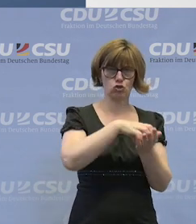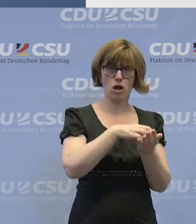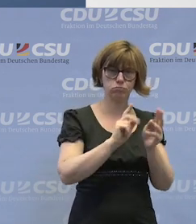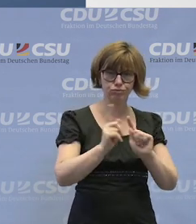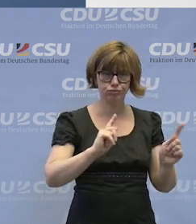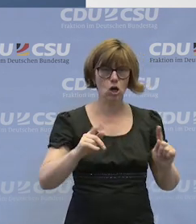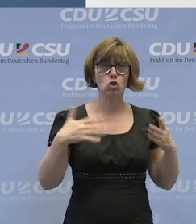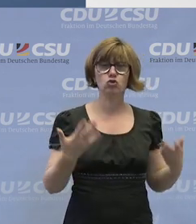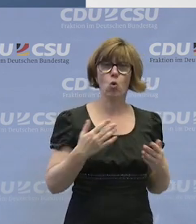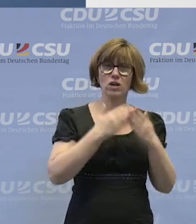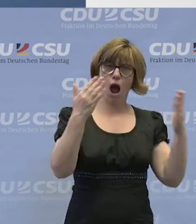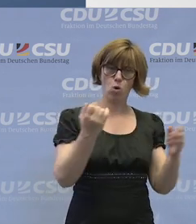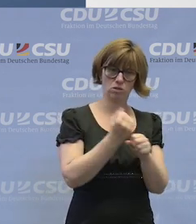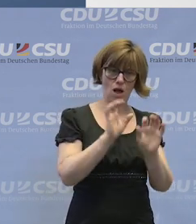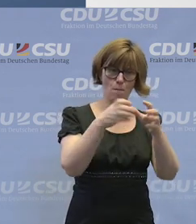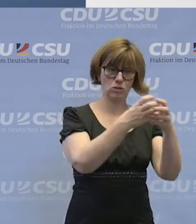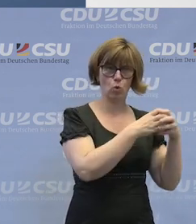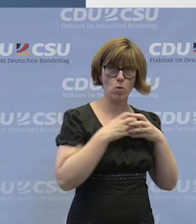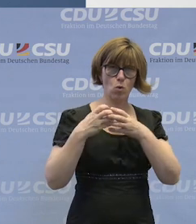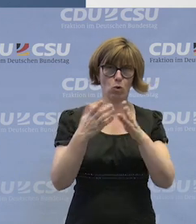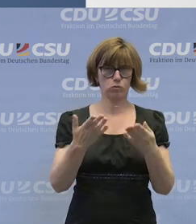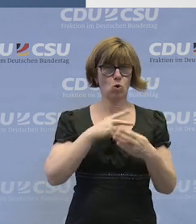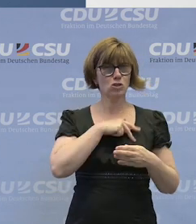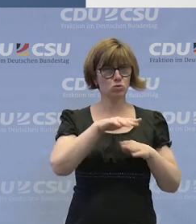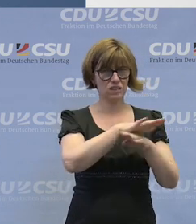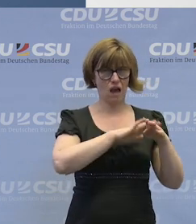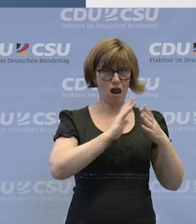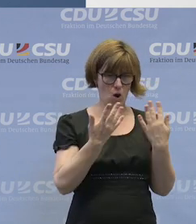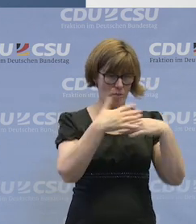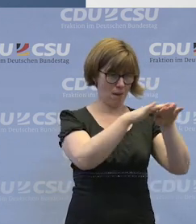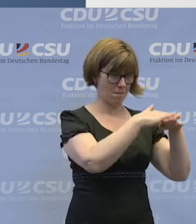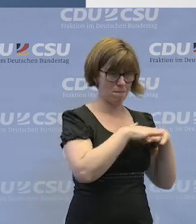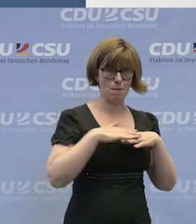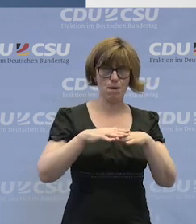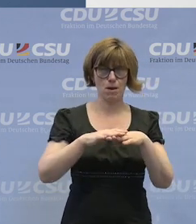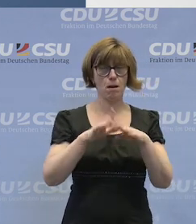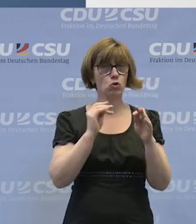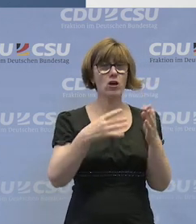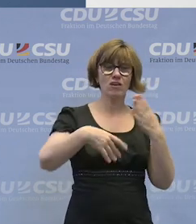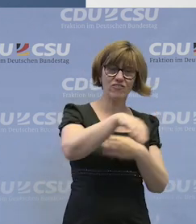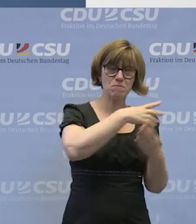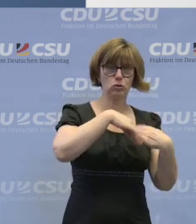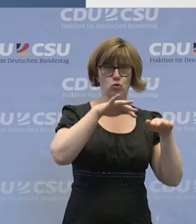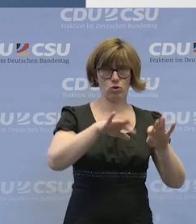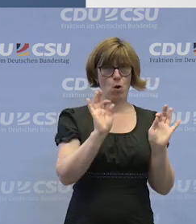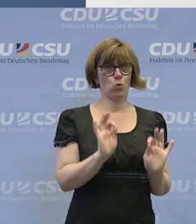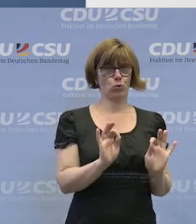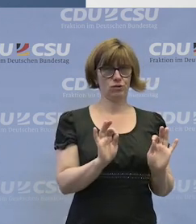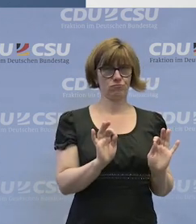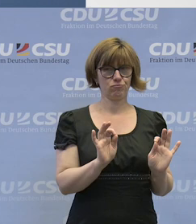Das heißt, alleine schon unsere Außenarbeitsgruppen sind so in den Sozialraum integriert, dass eine gute Durchmischung stattfindet.